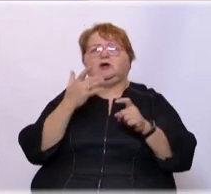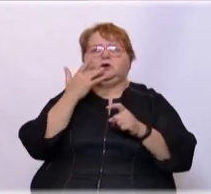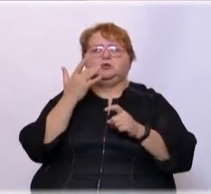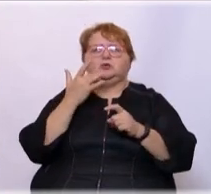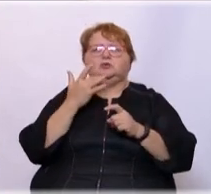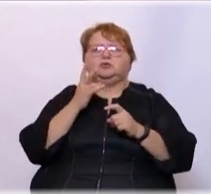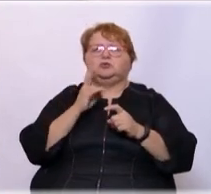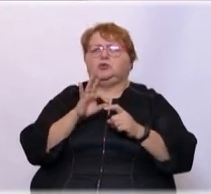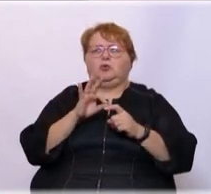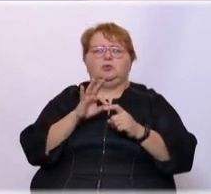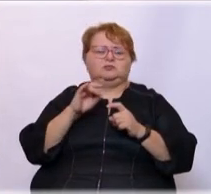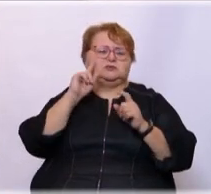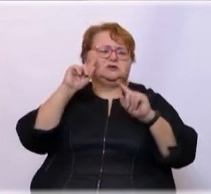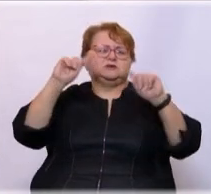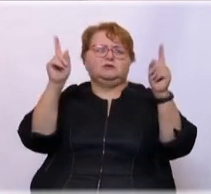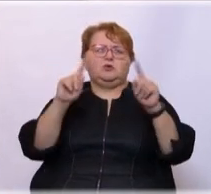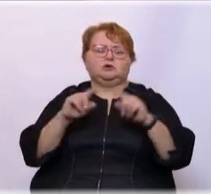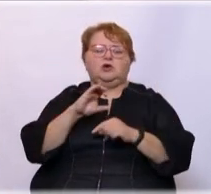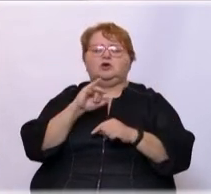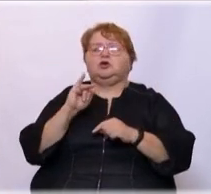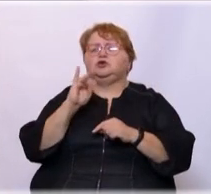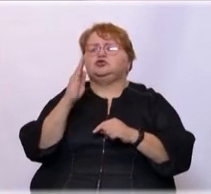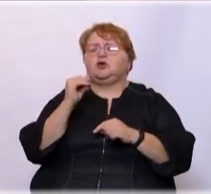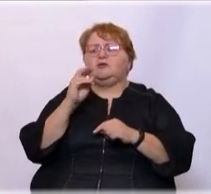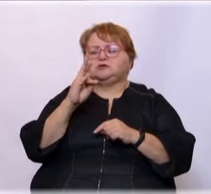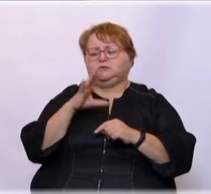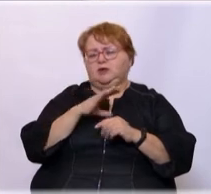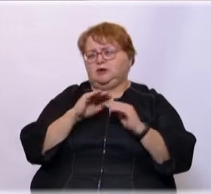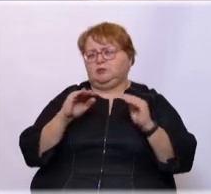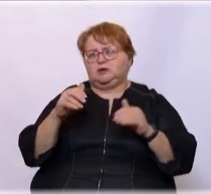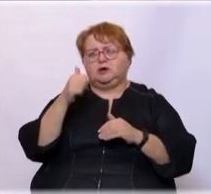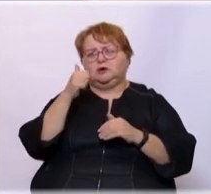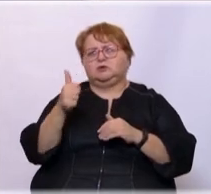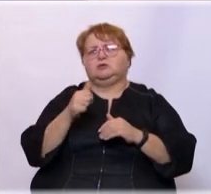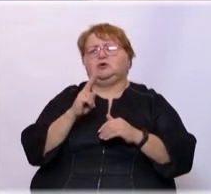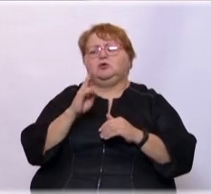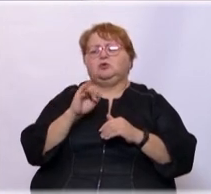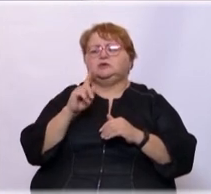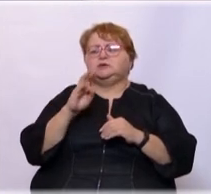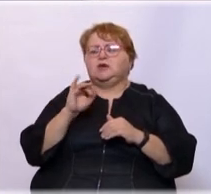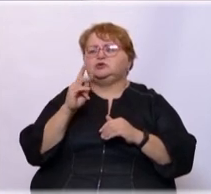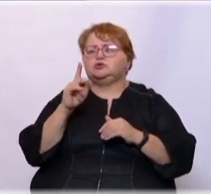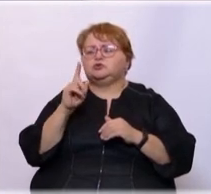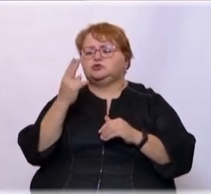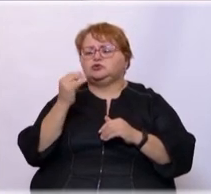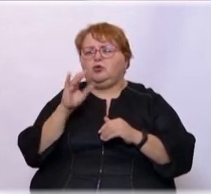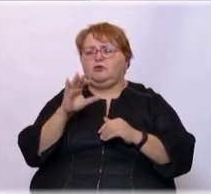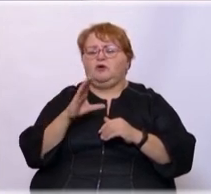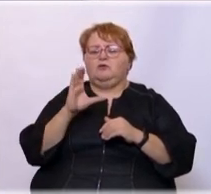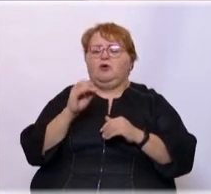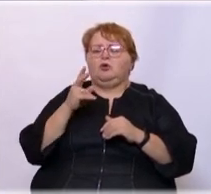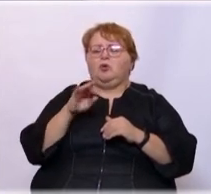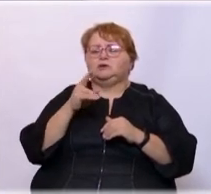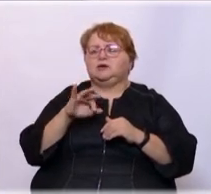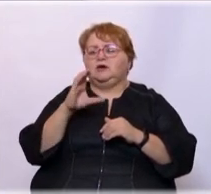блистали на самом деле. В Ижевске были хорошие ребята. Могу назвать эти фамилии там. Кузнецов и Ижевский. Володя Секой вообще был на